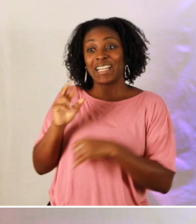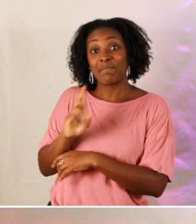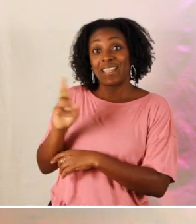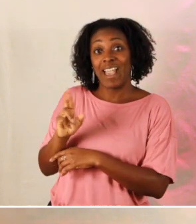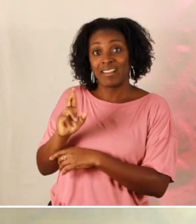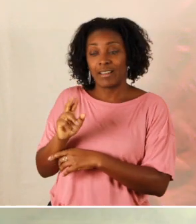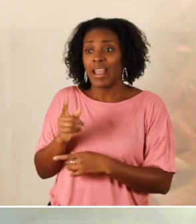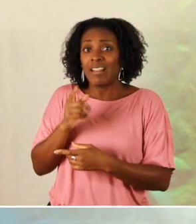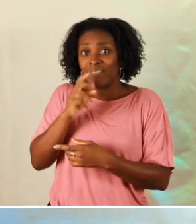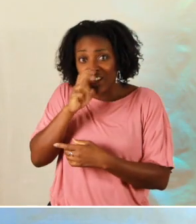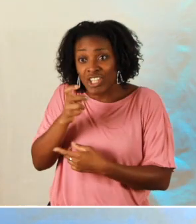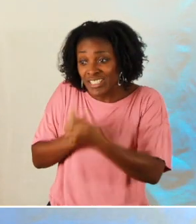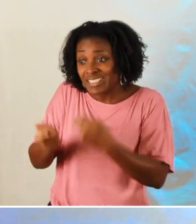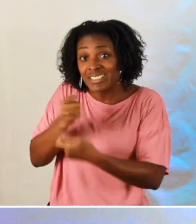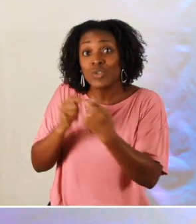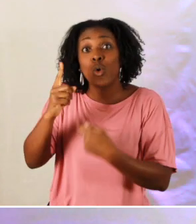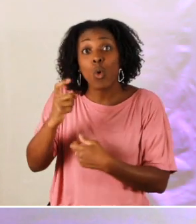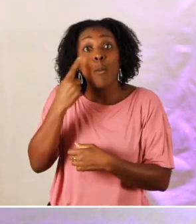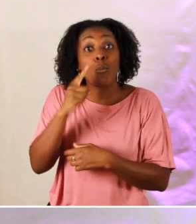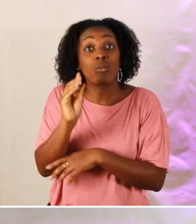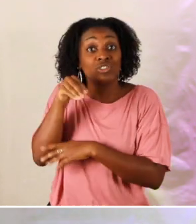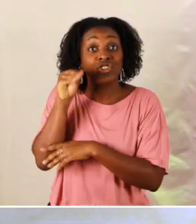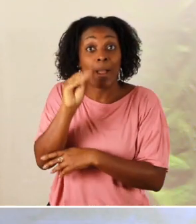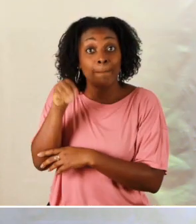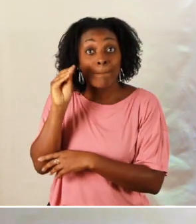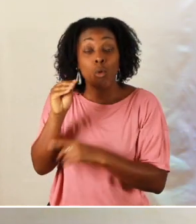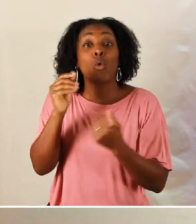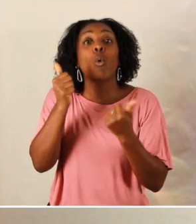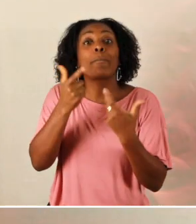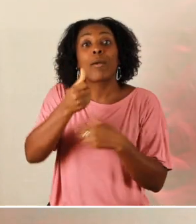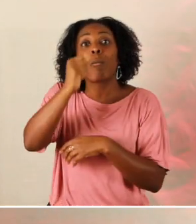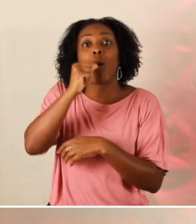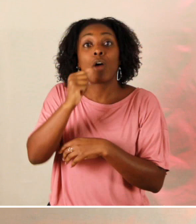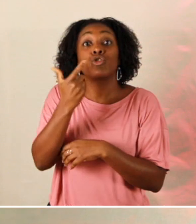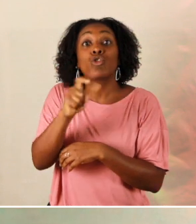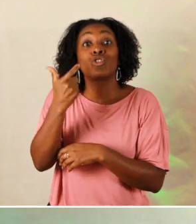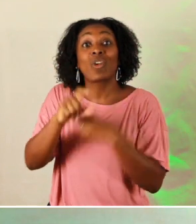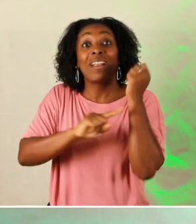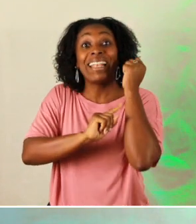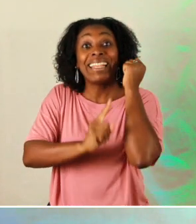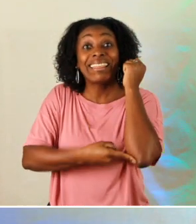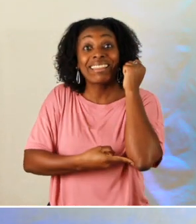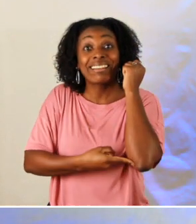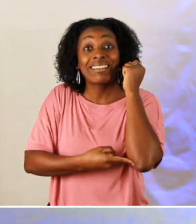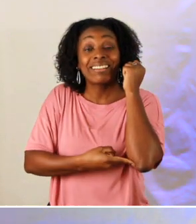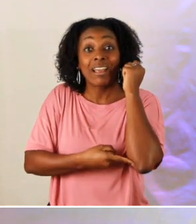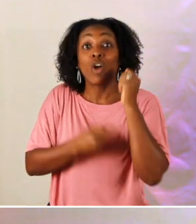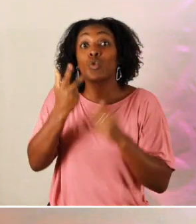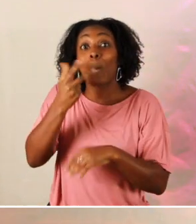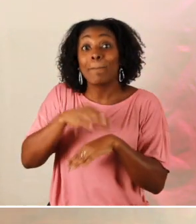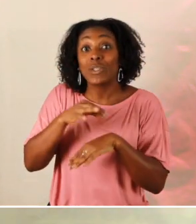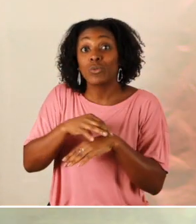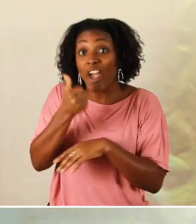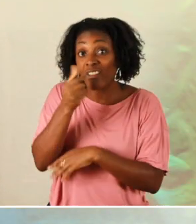chameaux un chameau ça boit 200 litres d'eau en trois minutes en moyenne il n avait pas qu'un chameau il y